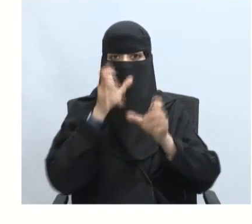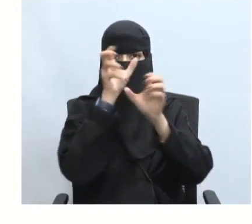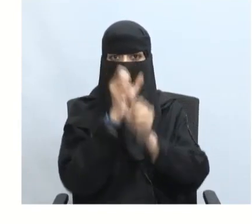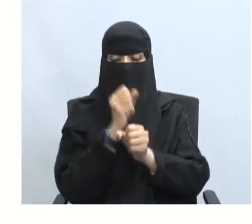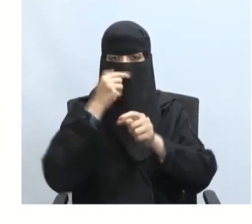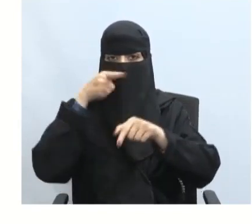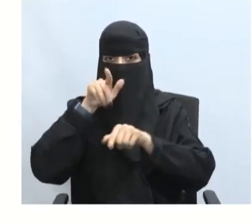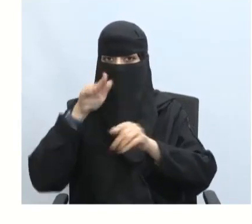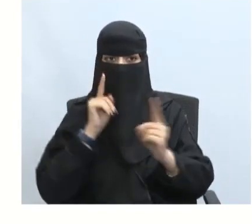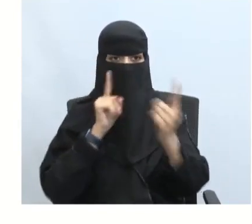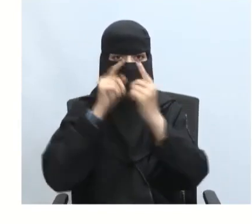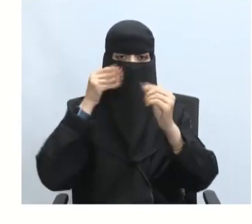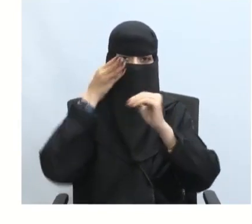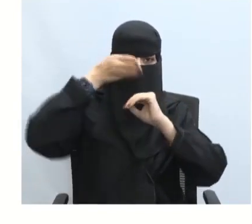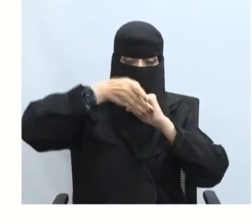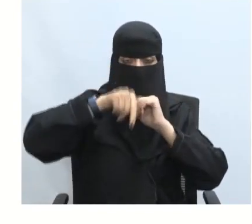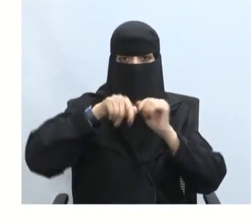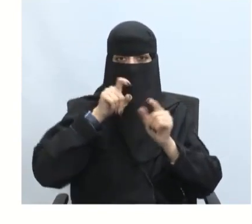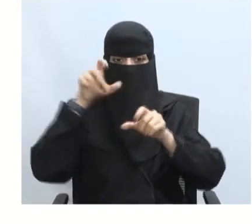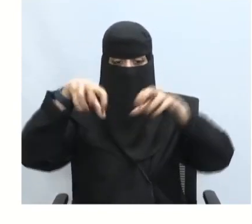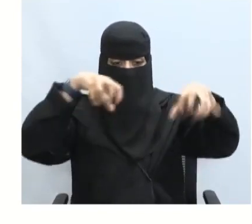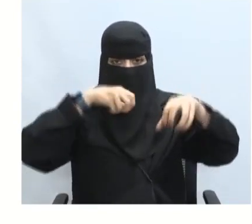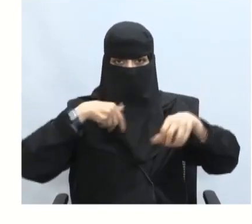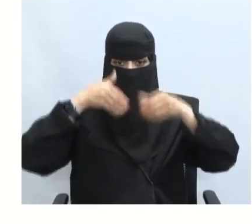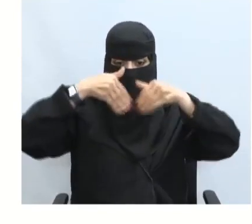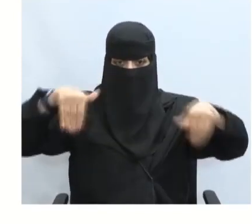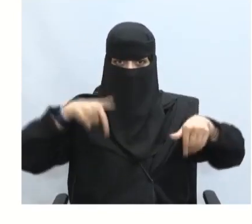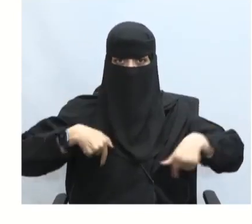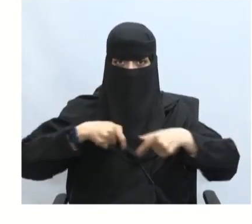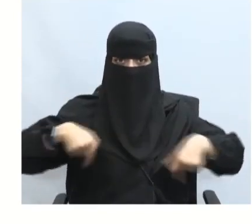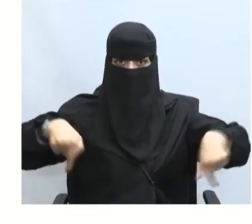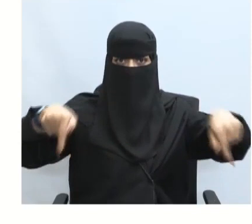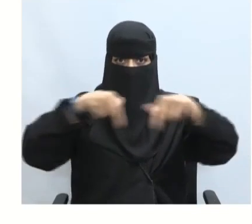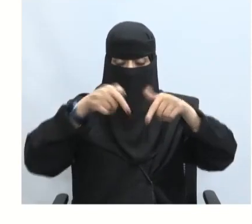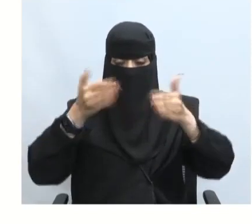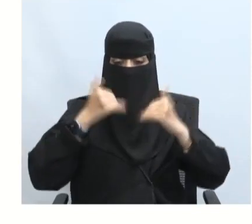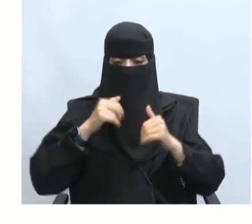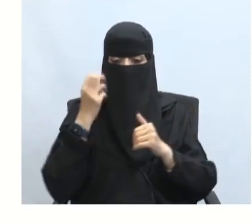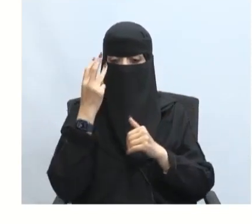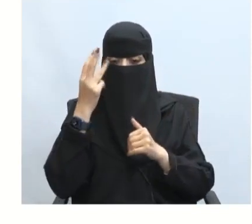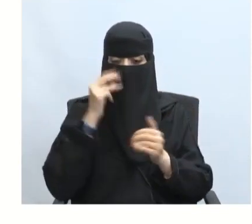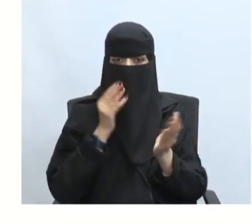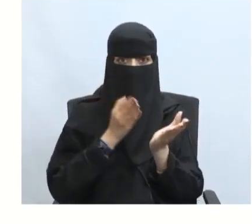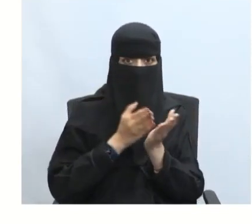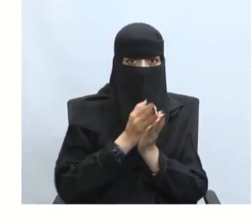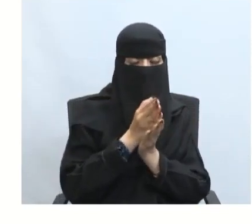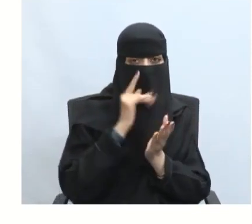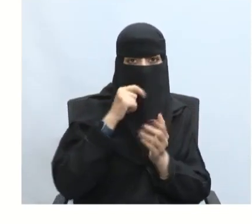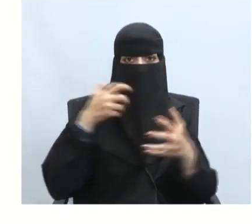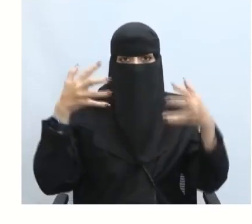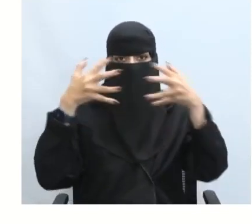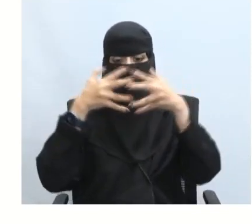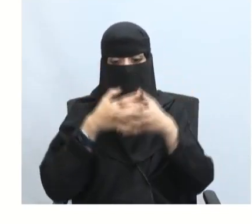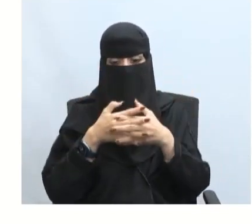لمواجهة أي اختراق للمناطق والحواجز المحددة ثالث هذه الطرق طريقة